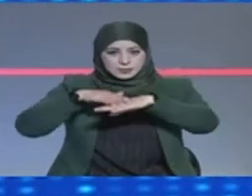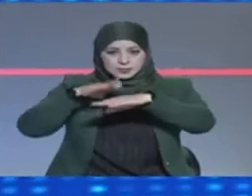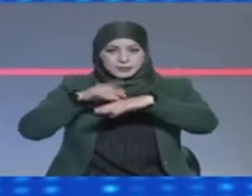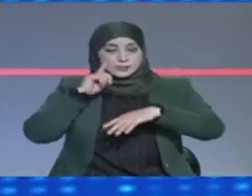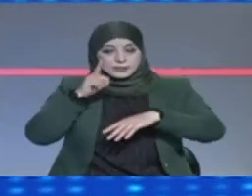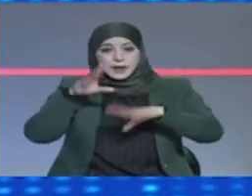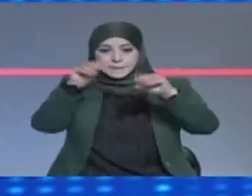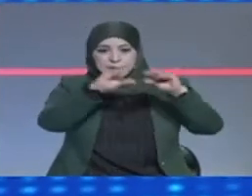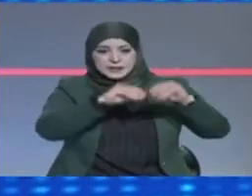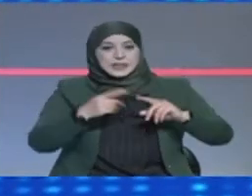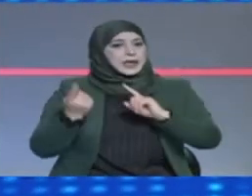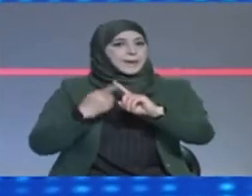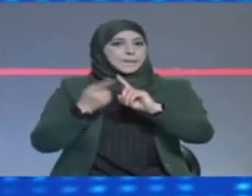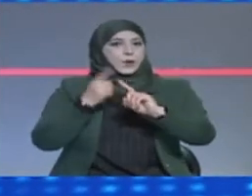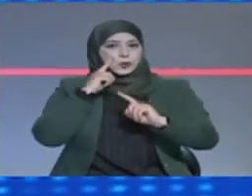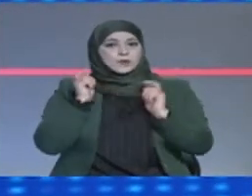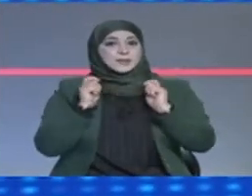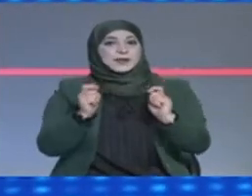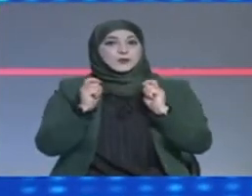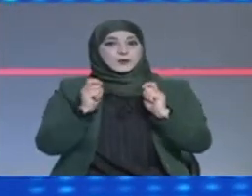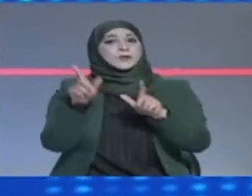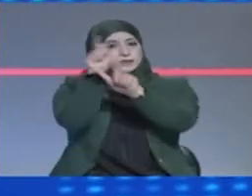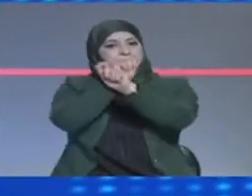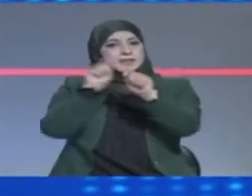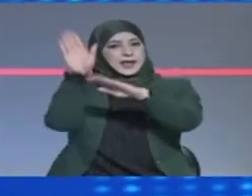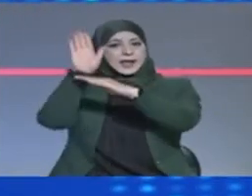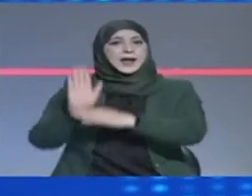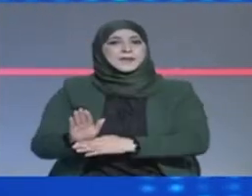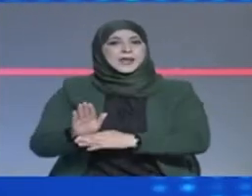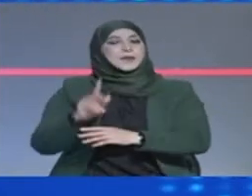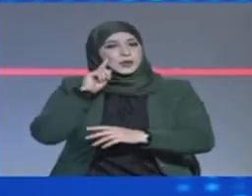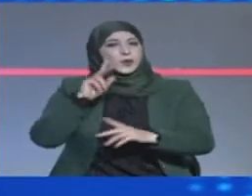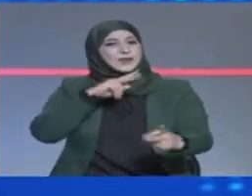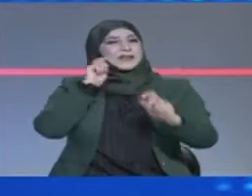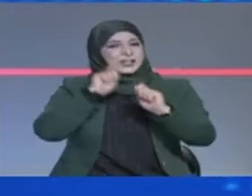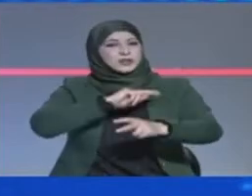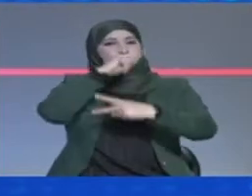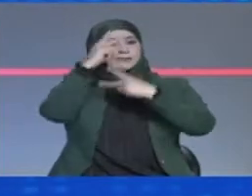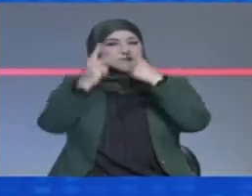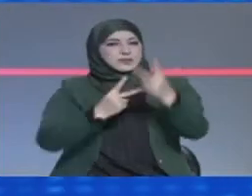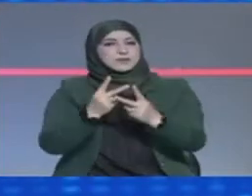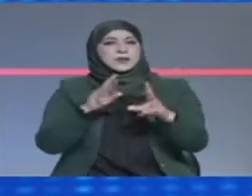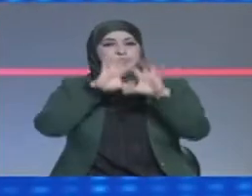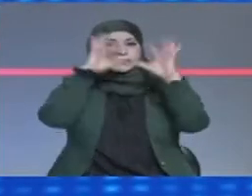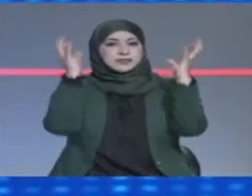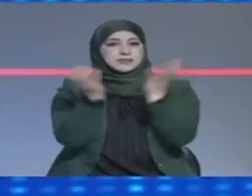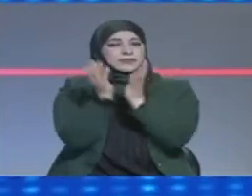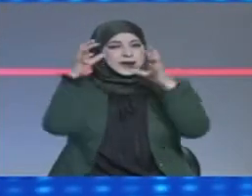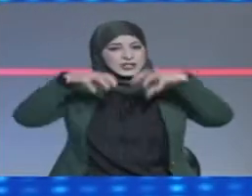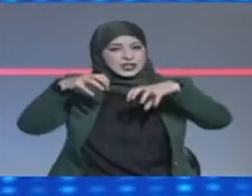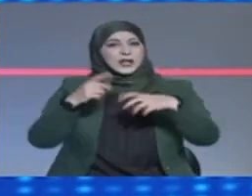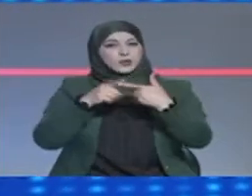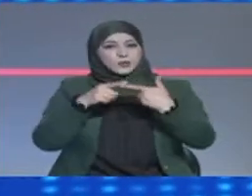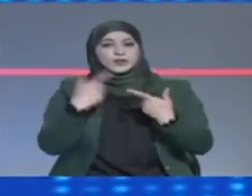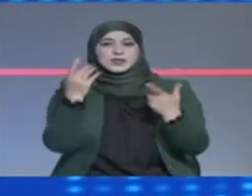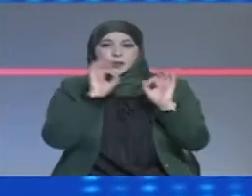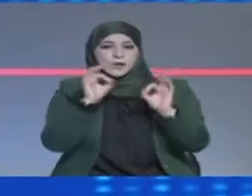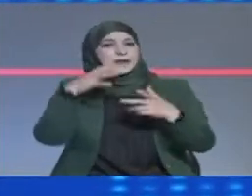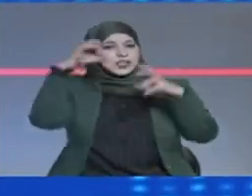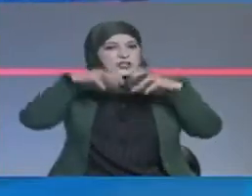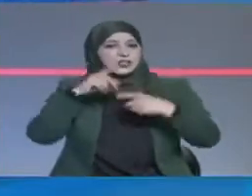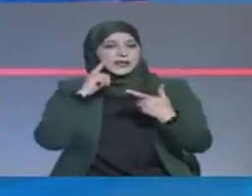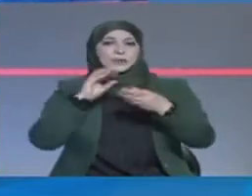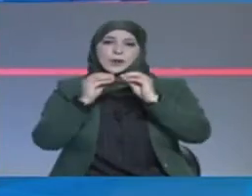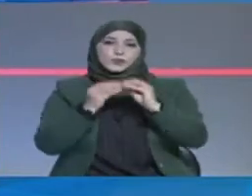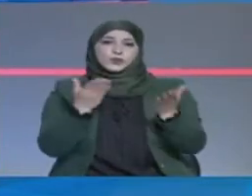هذه المناطق ذات الثراء الإيكولوجية والمهددة بالتغيرات المناخية المحتدة والتوسع العمراني الممتد